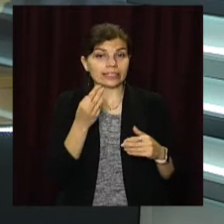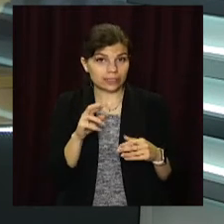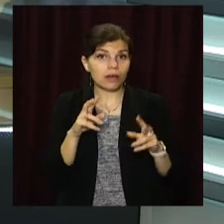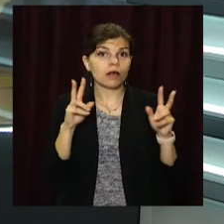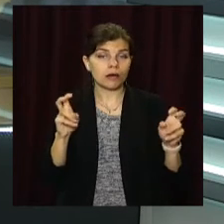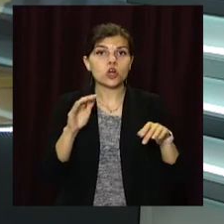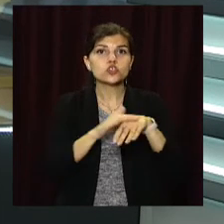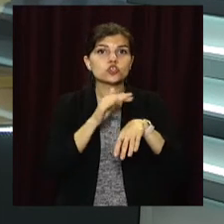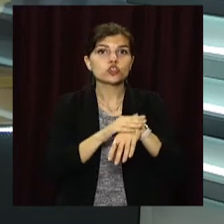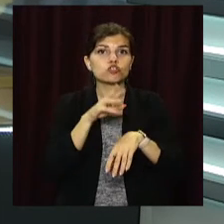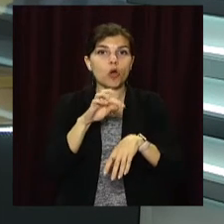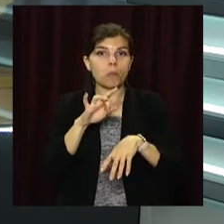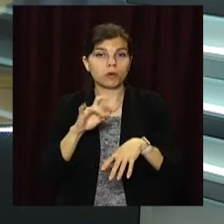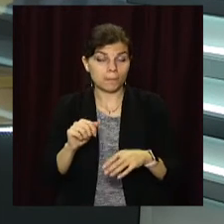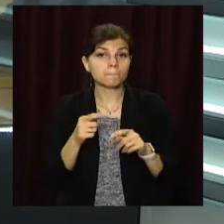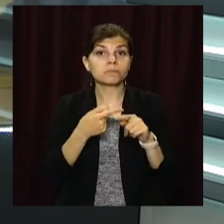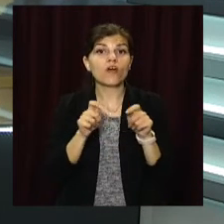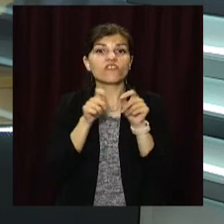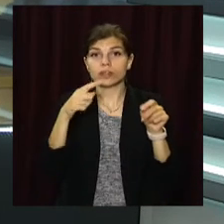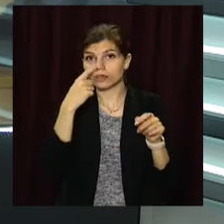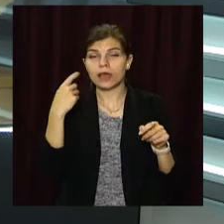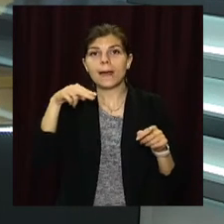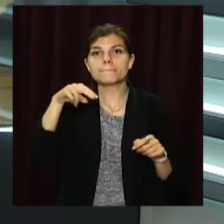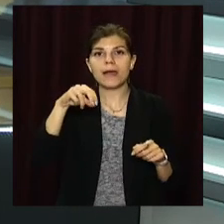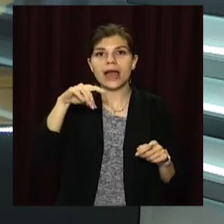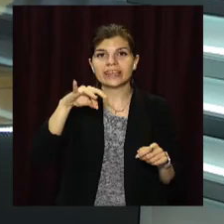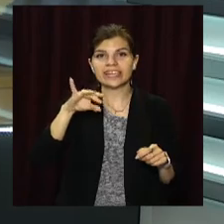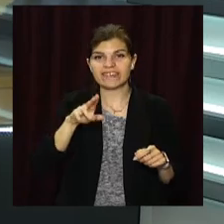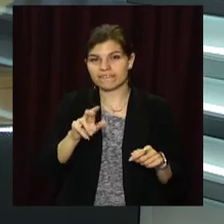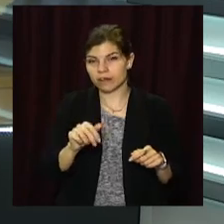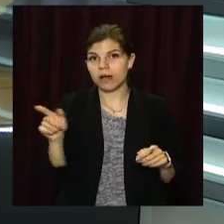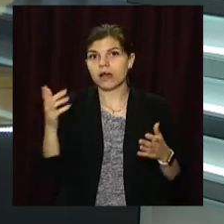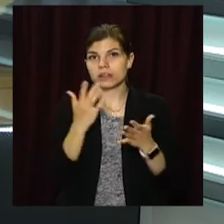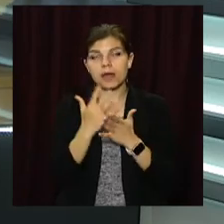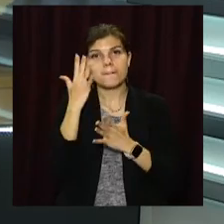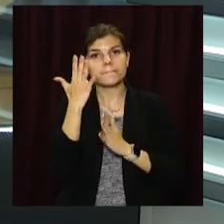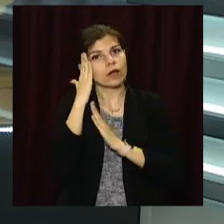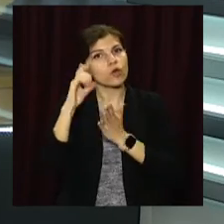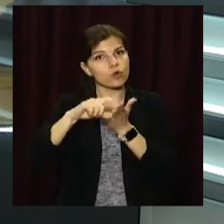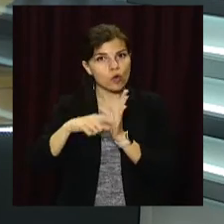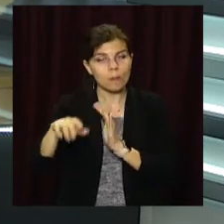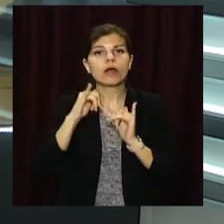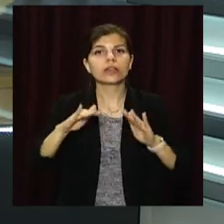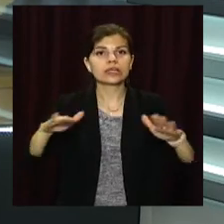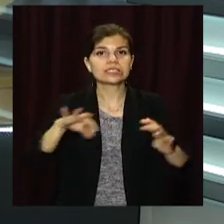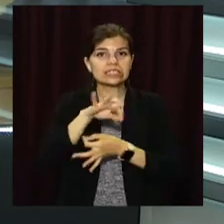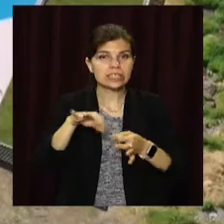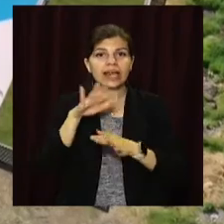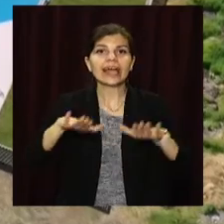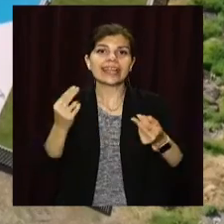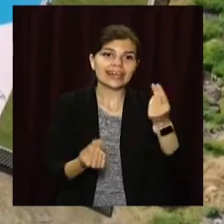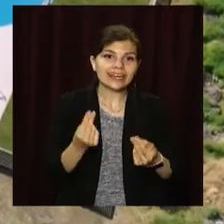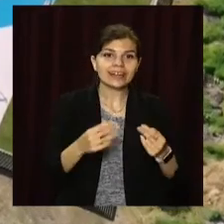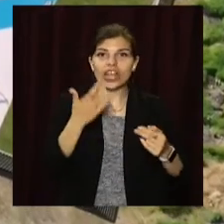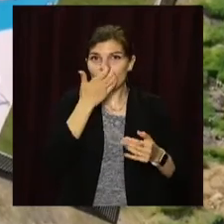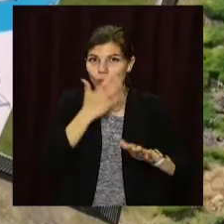груповий будинок для дітей-сирід, який відкрили в Петриківці. Він має п'ять спалень, велику кухню-гостюву, ігрову зону з